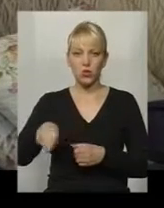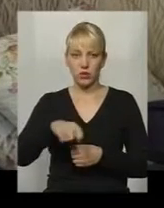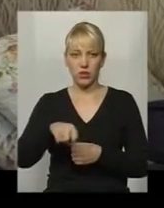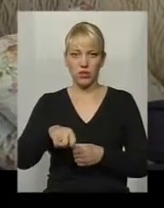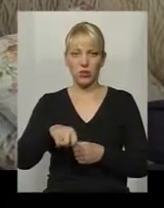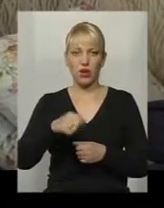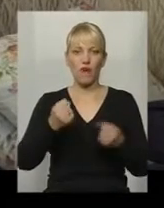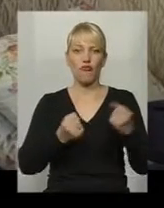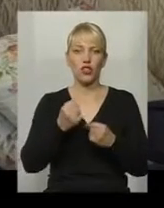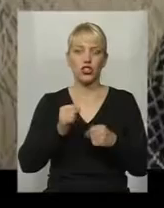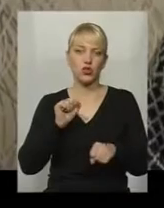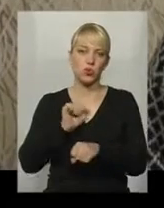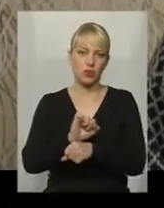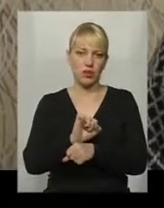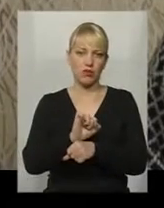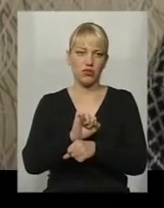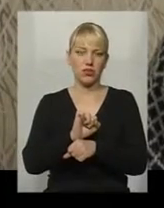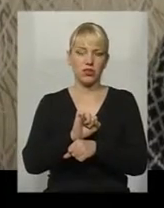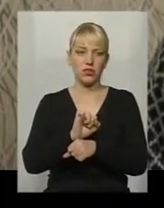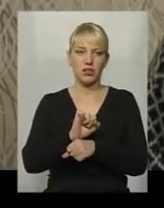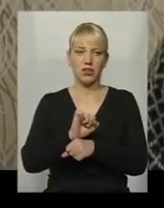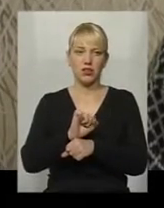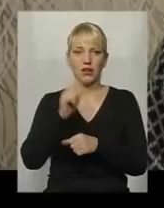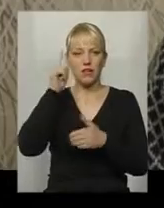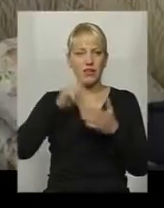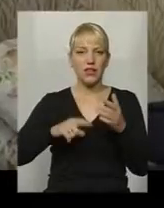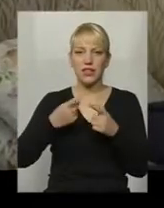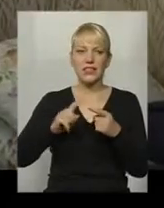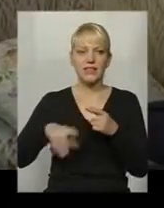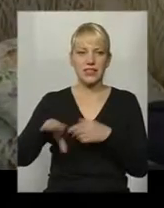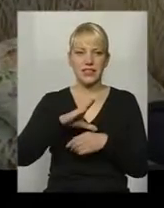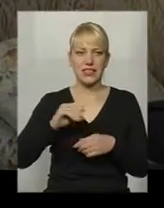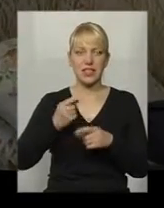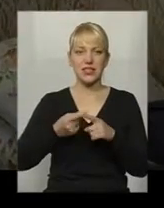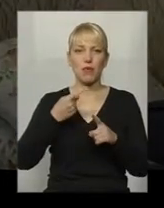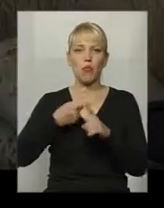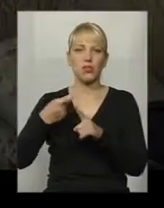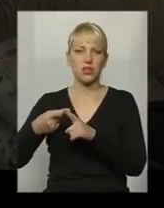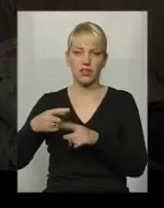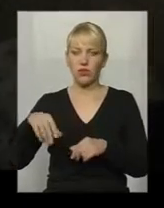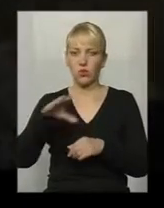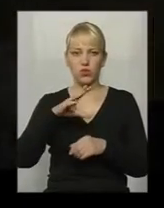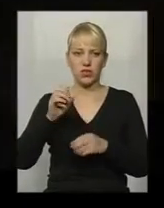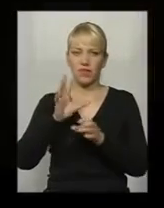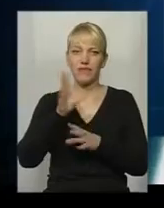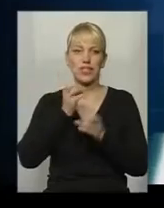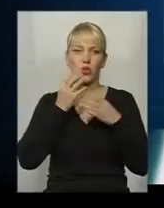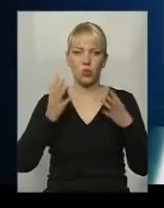останавливаються. Віра – це все. Все позитивно, усе добре.